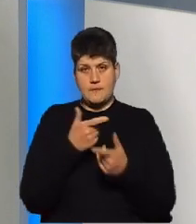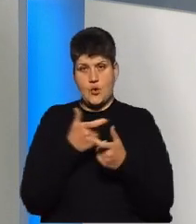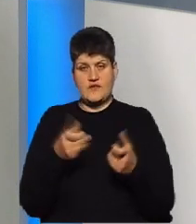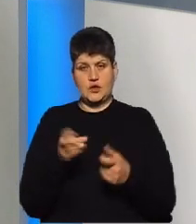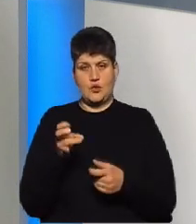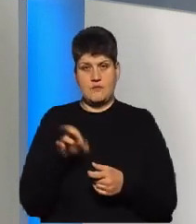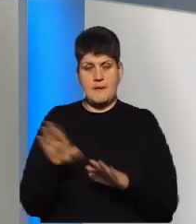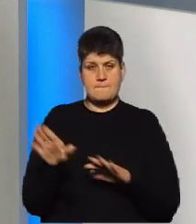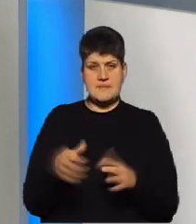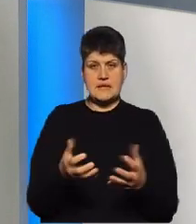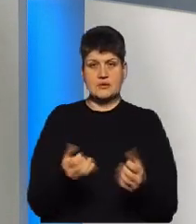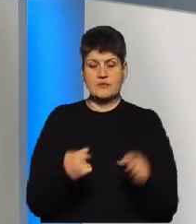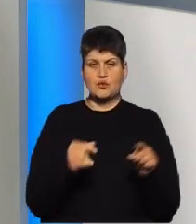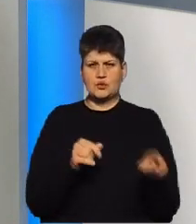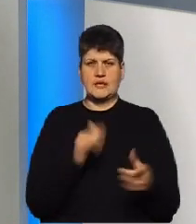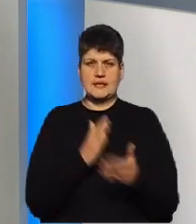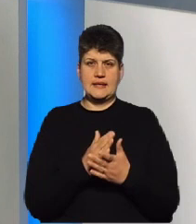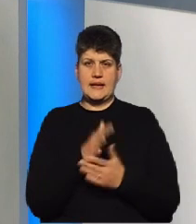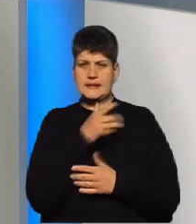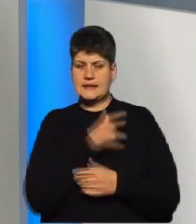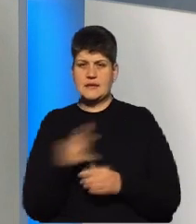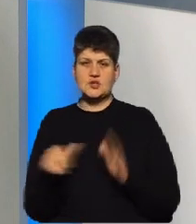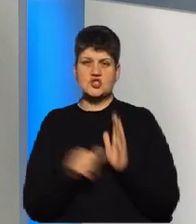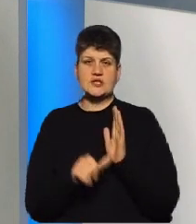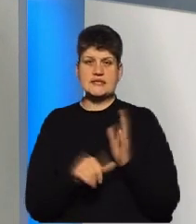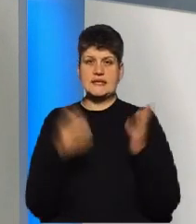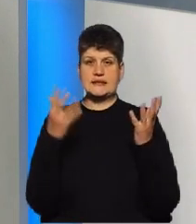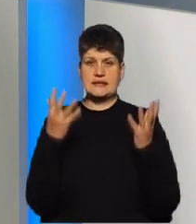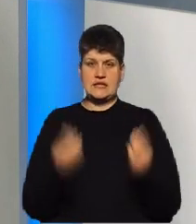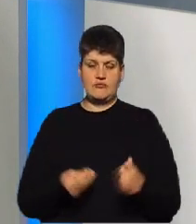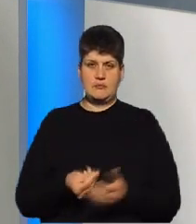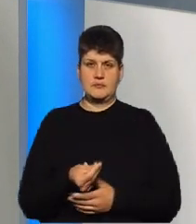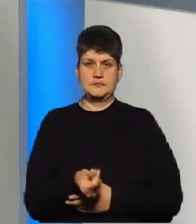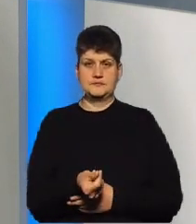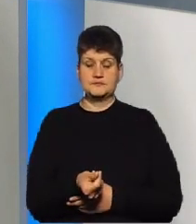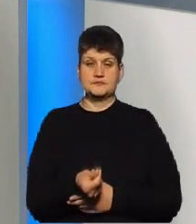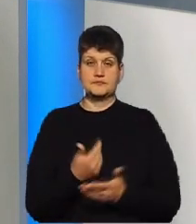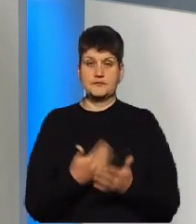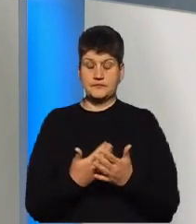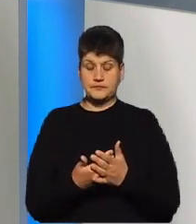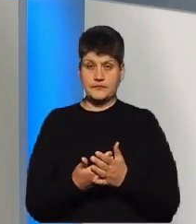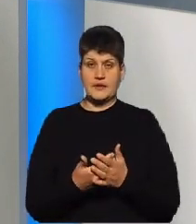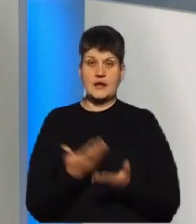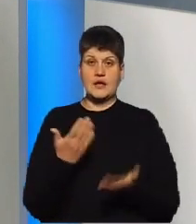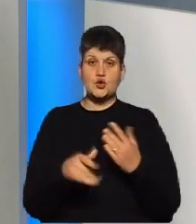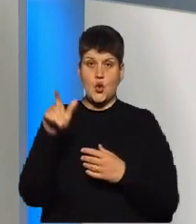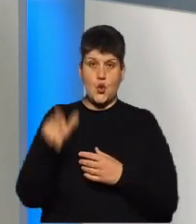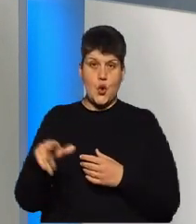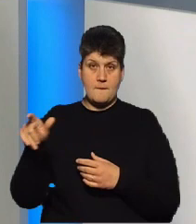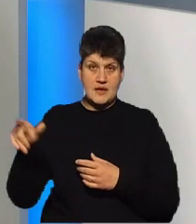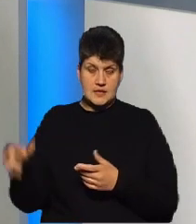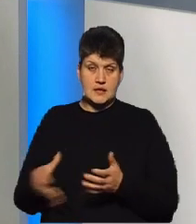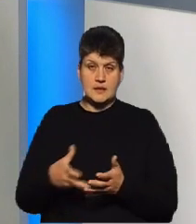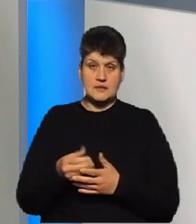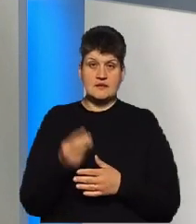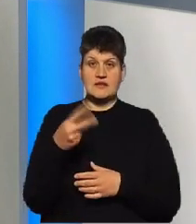отримання є термін 60 днів на сплату. Скажемо так, якщо громадяни, які сплачували в 2021